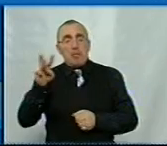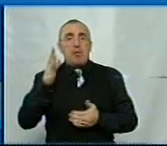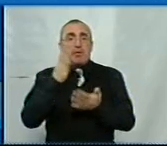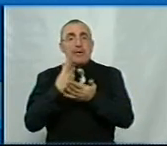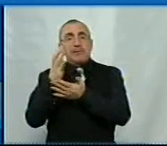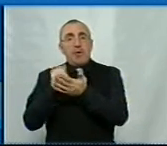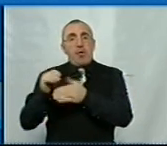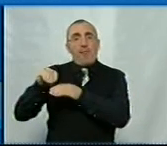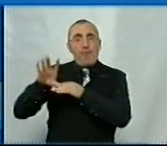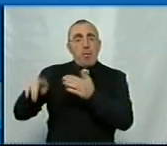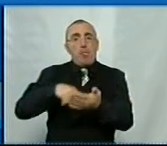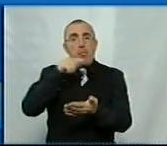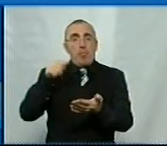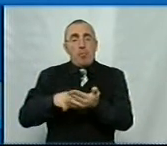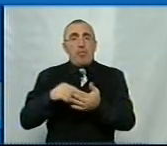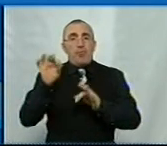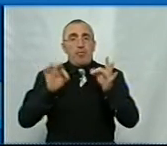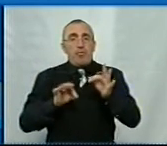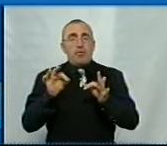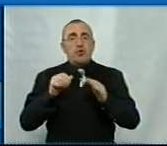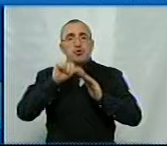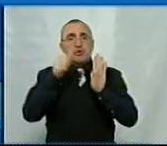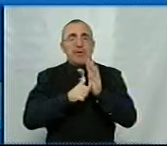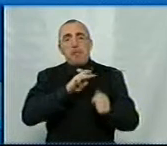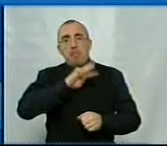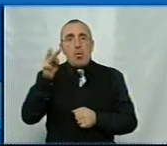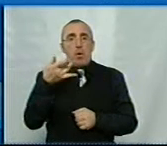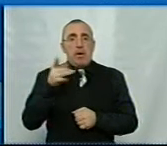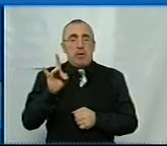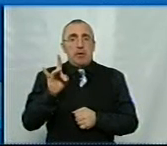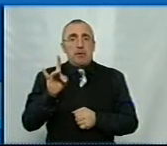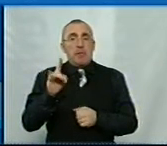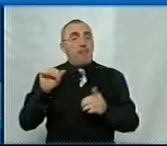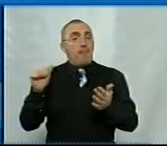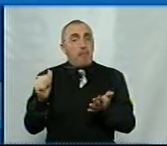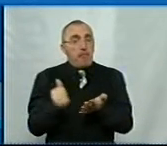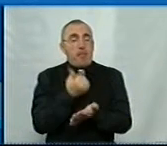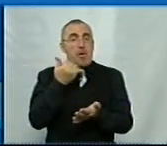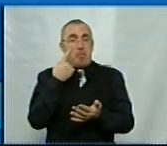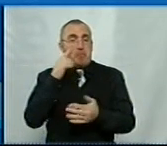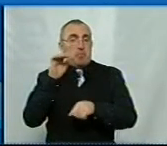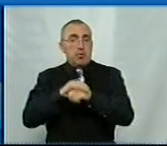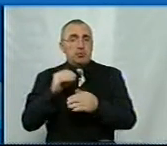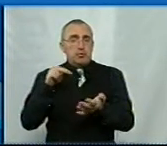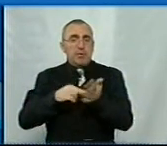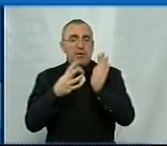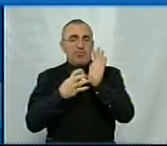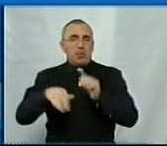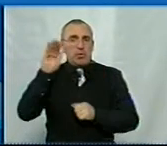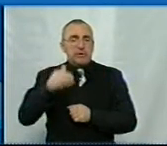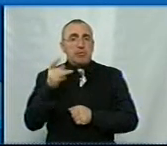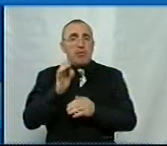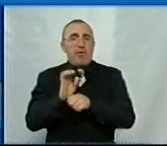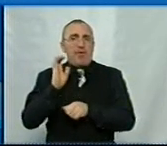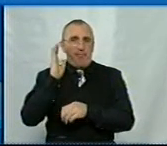резервний фонд бюджету міста у розмірі 16 мільйонів гривень. Чи не вперше помітну суму майже 900 тисяч гривень направлять